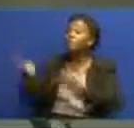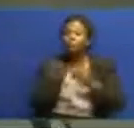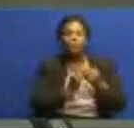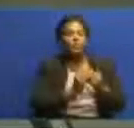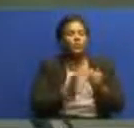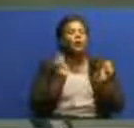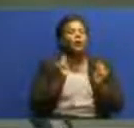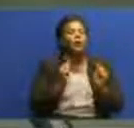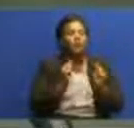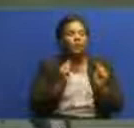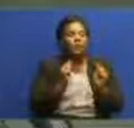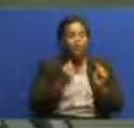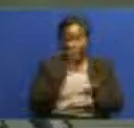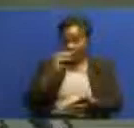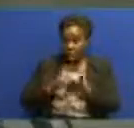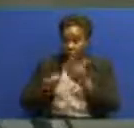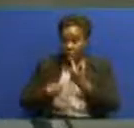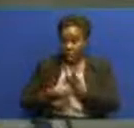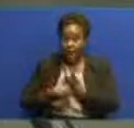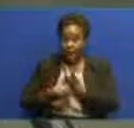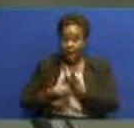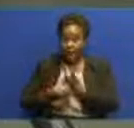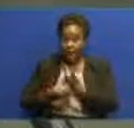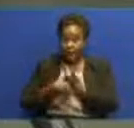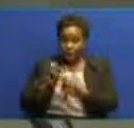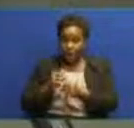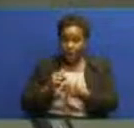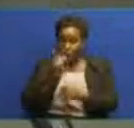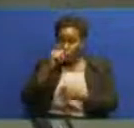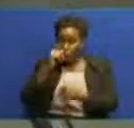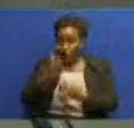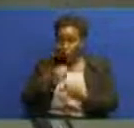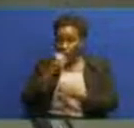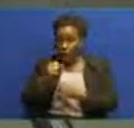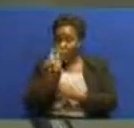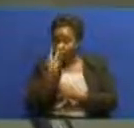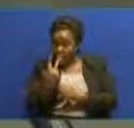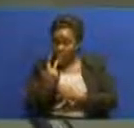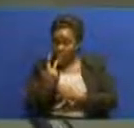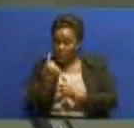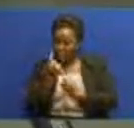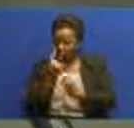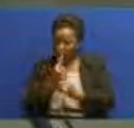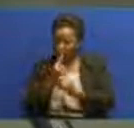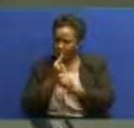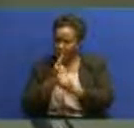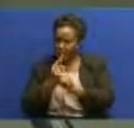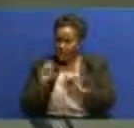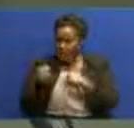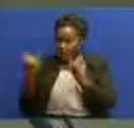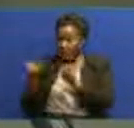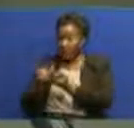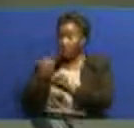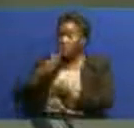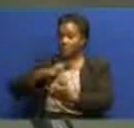kwani katika awamu hii inayofuata ya ufuatiliaji wa feather hizo taasisi ya kuzuhia na kumbana